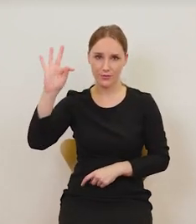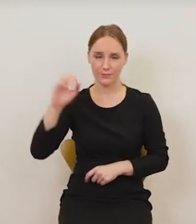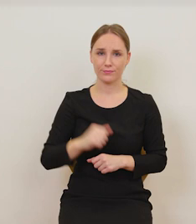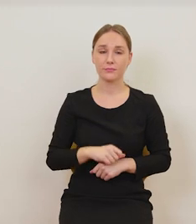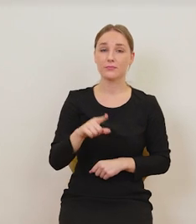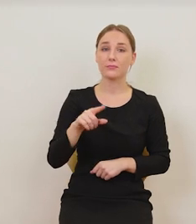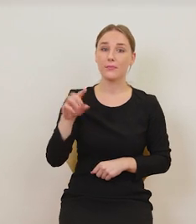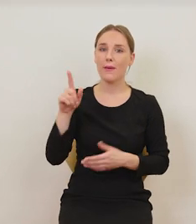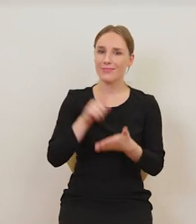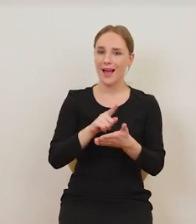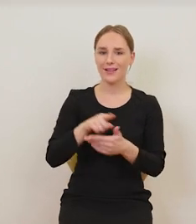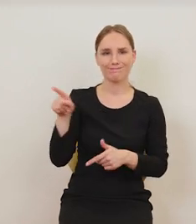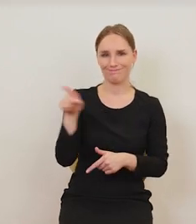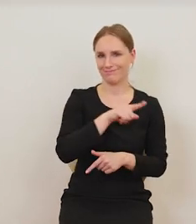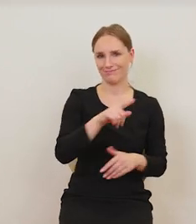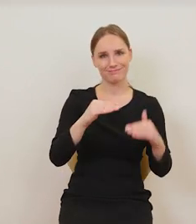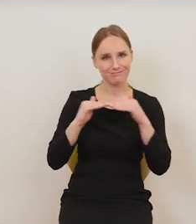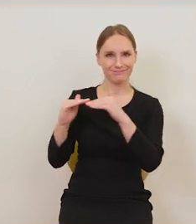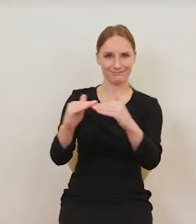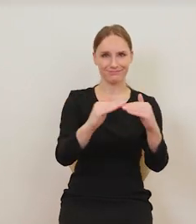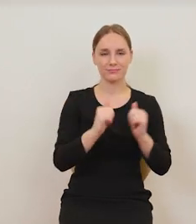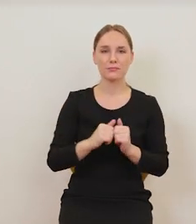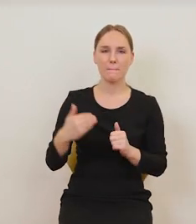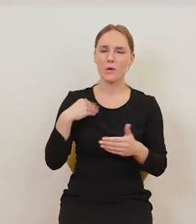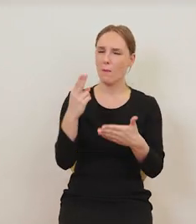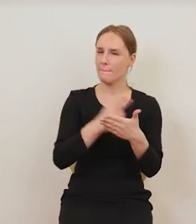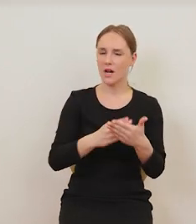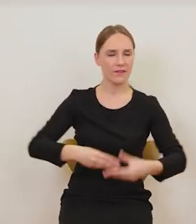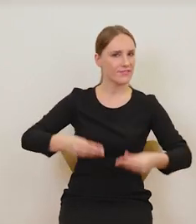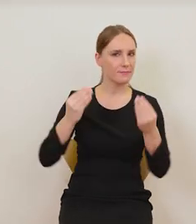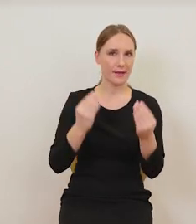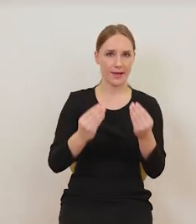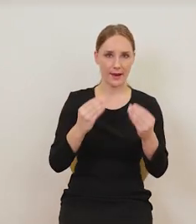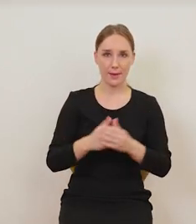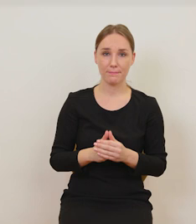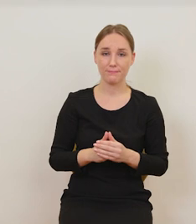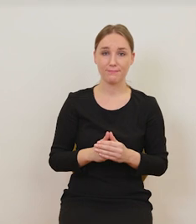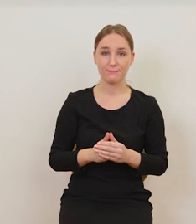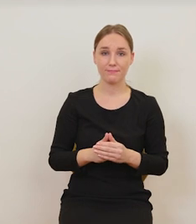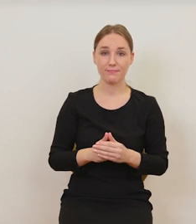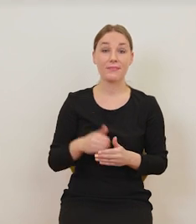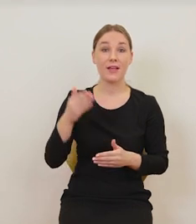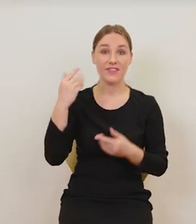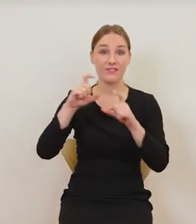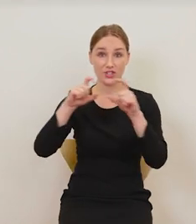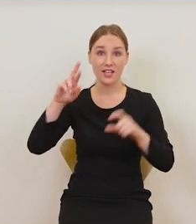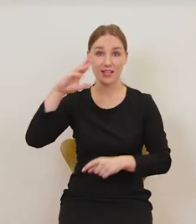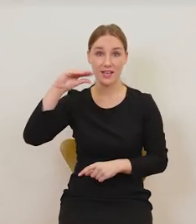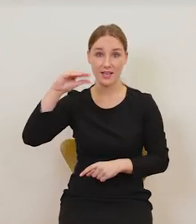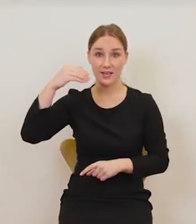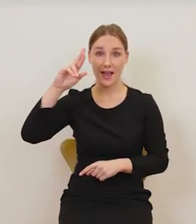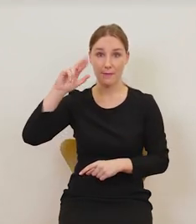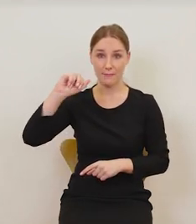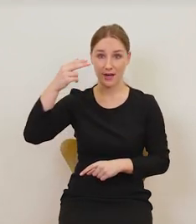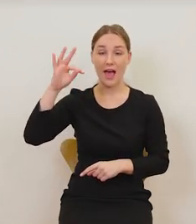jeżeli chodzi o talent artystyczny. Malował znakomicie. W tamtych czasach za obraz Rembrandta można